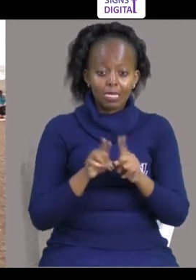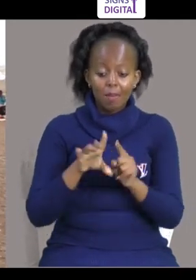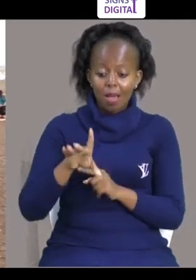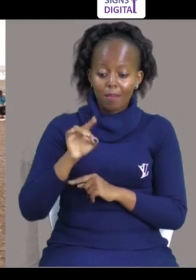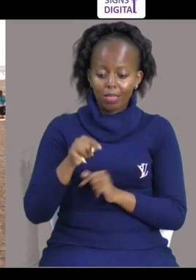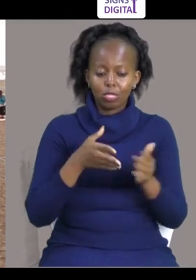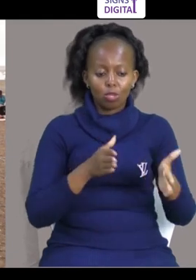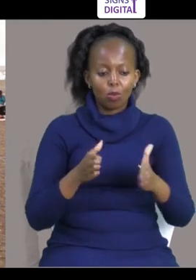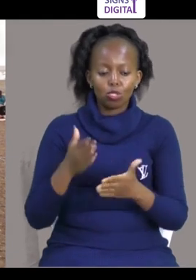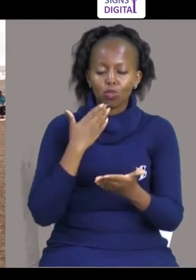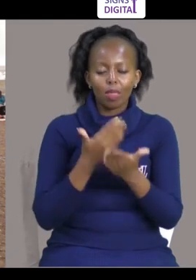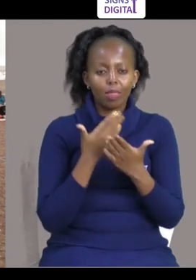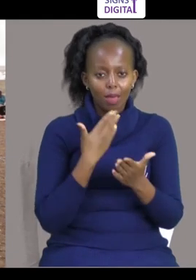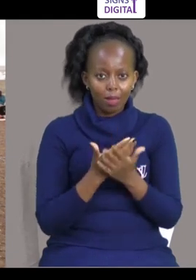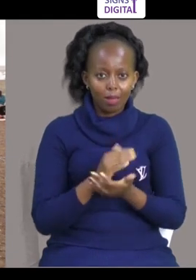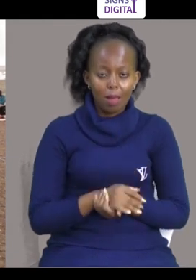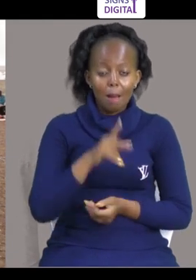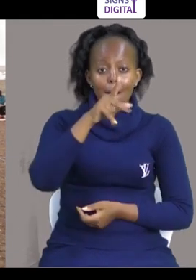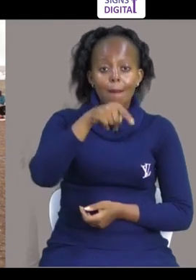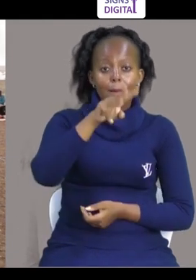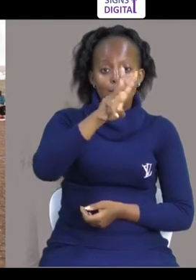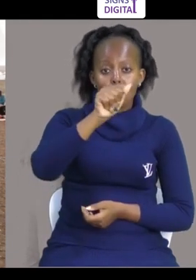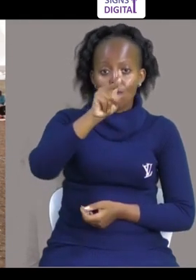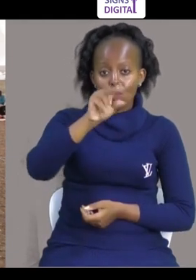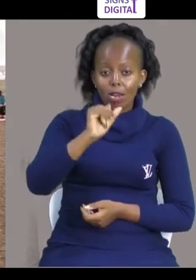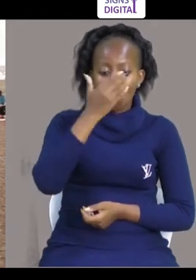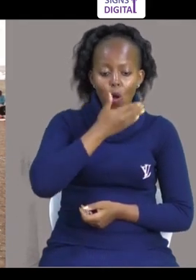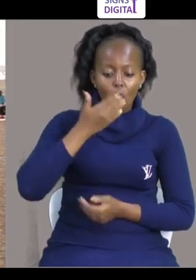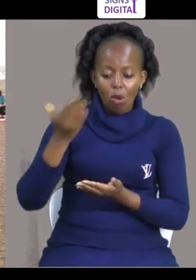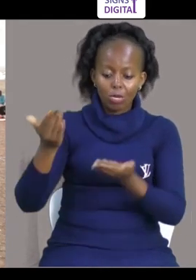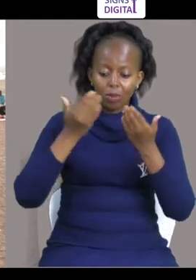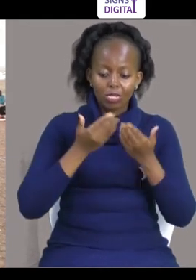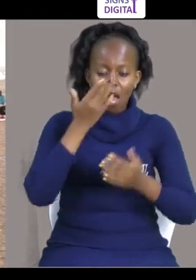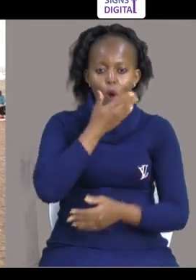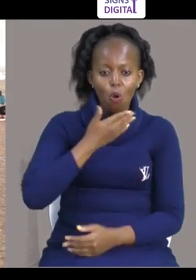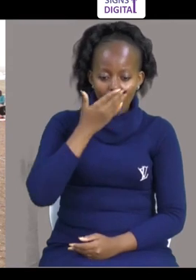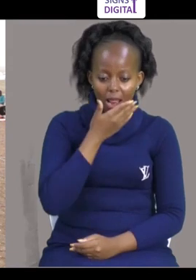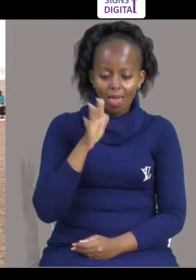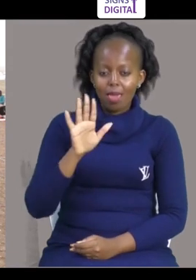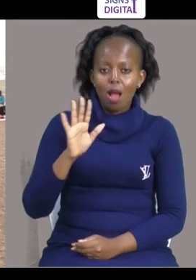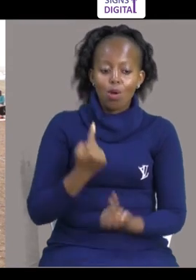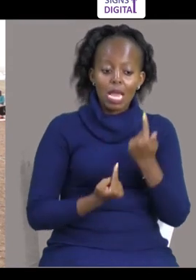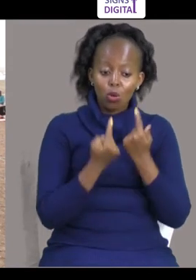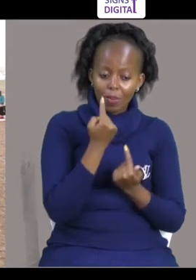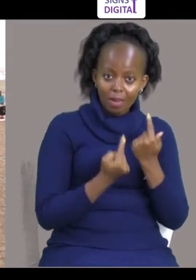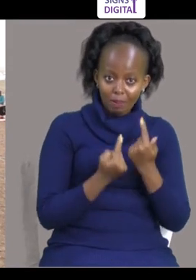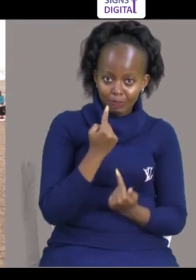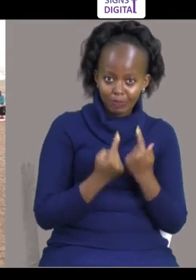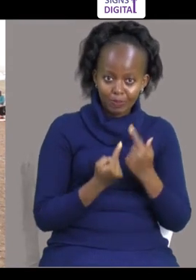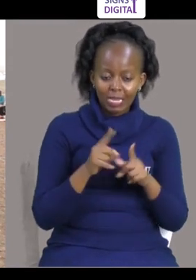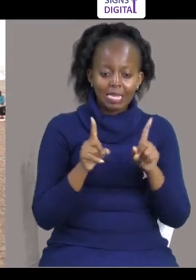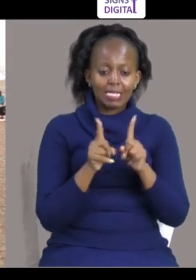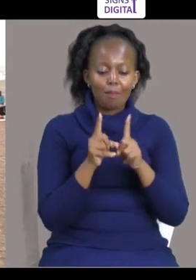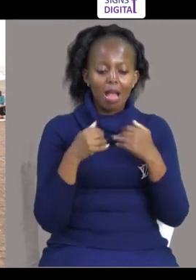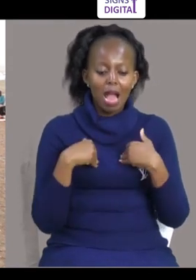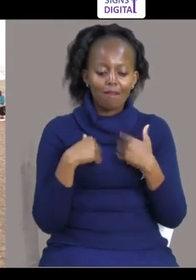Na Chukua Fursa Hii Pia Kushukuru Pwani Oil Pwani Oil Walituletea Mafuta Yau Ya